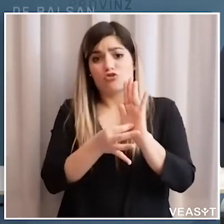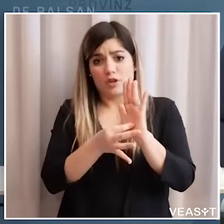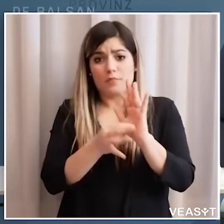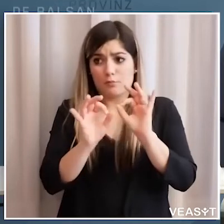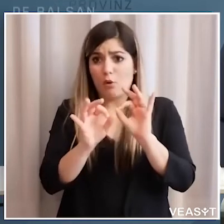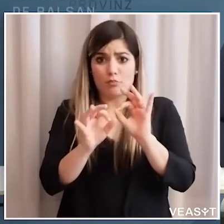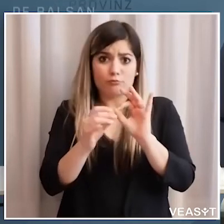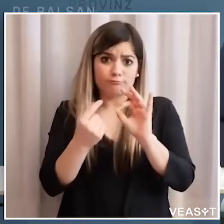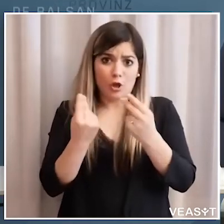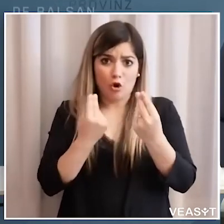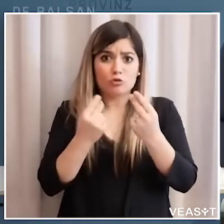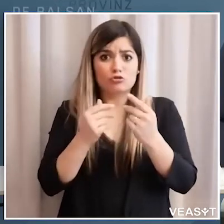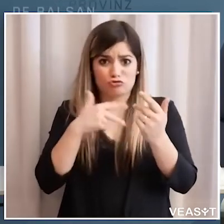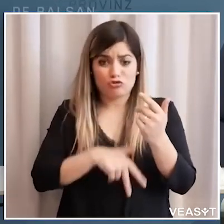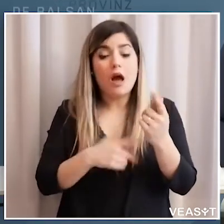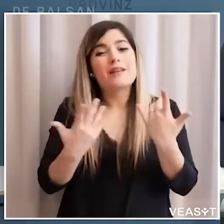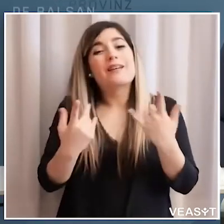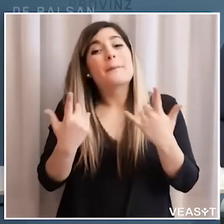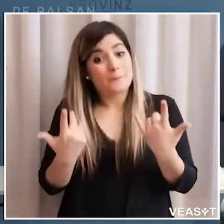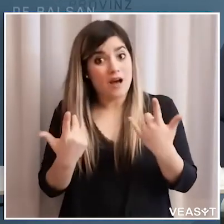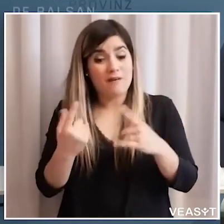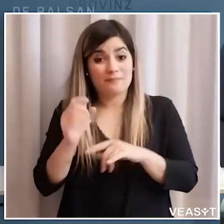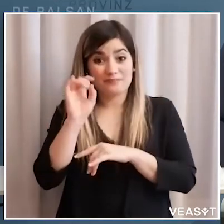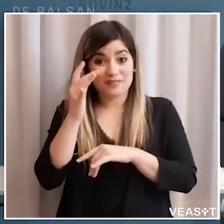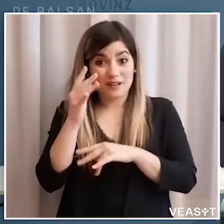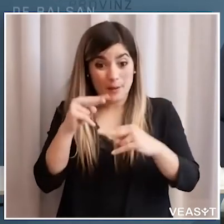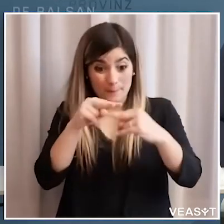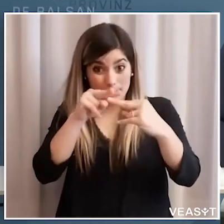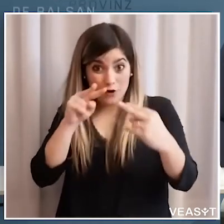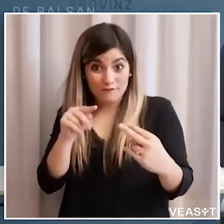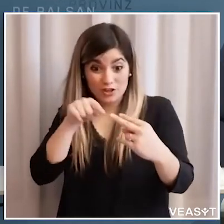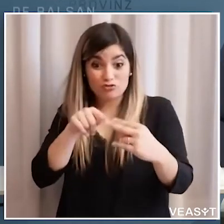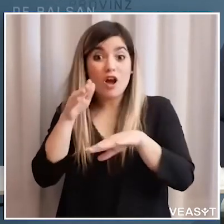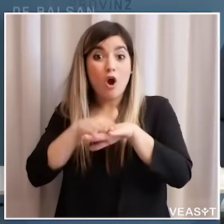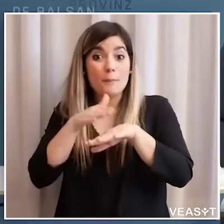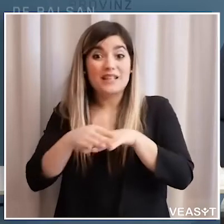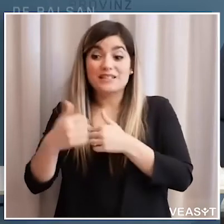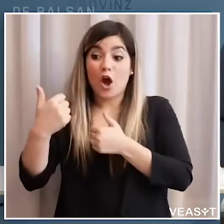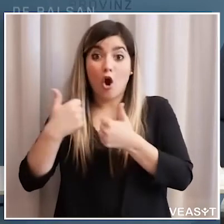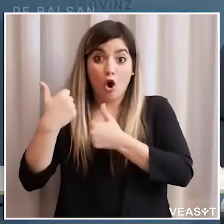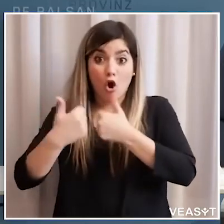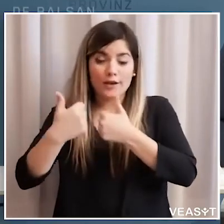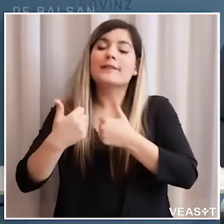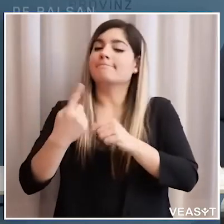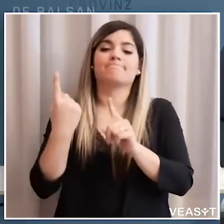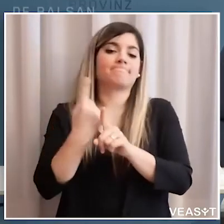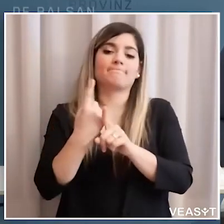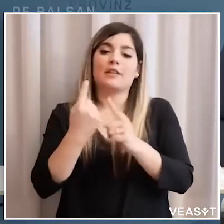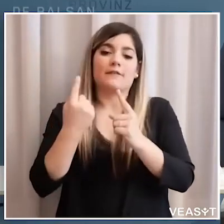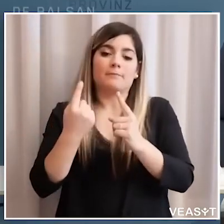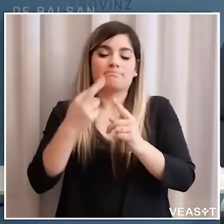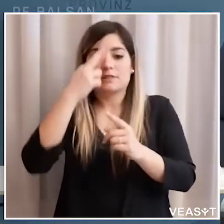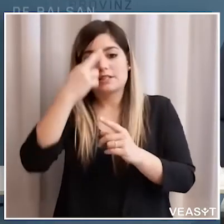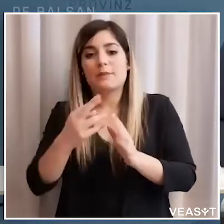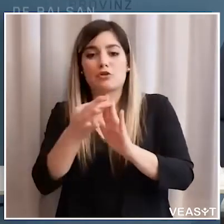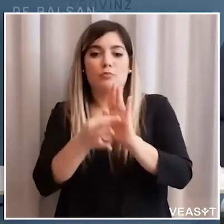-sociali e nei casi in cui invece la provincia ha solo competenza concorrente si devono rispettare anche i